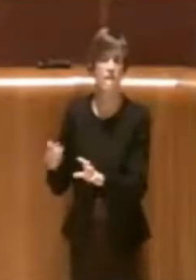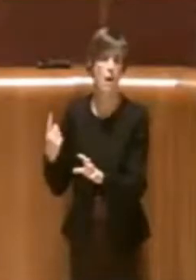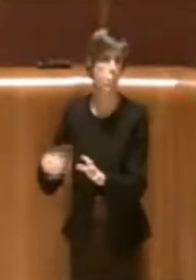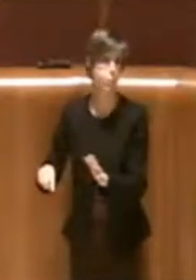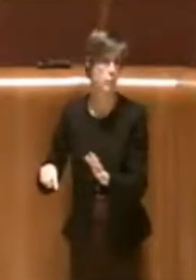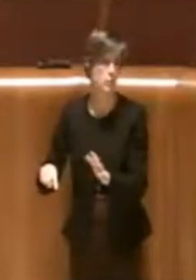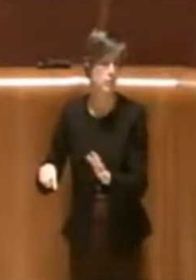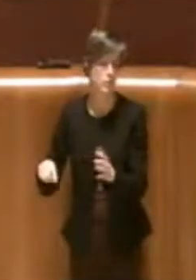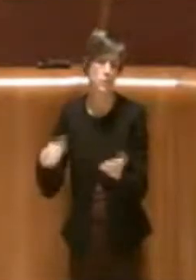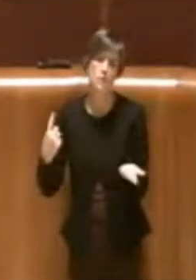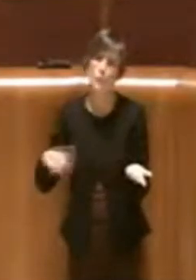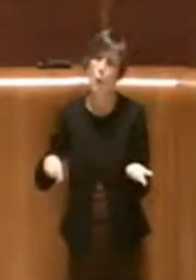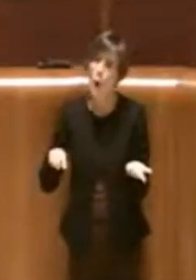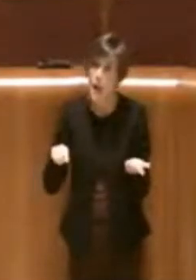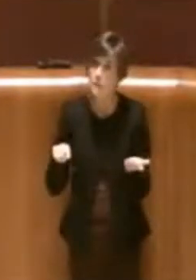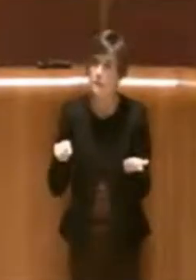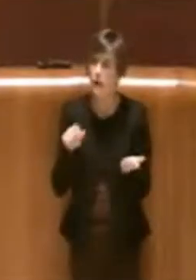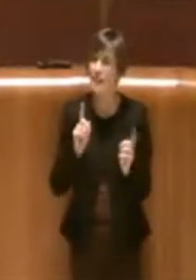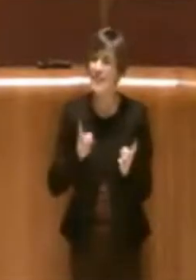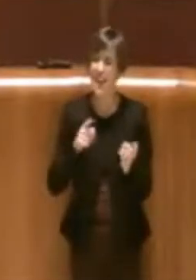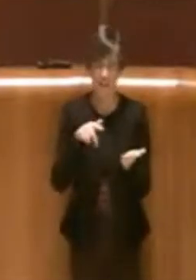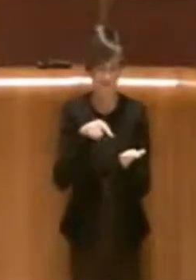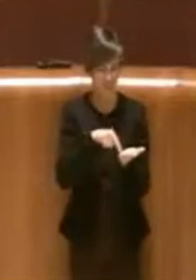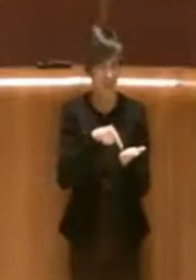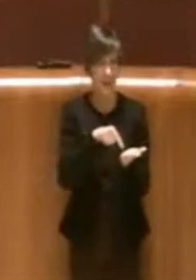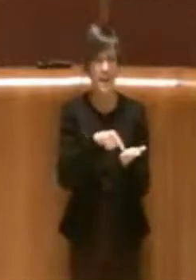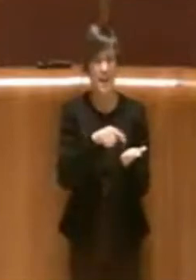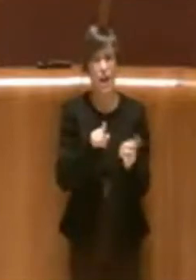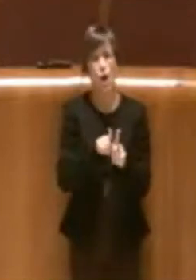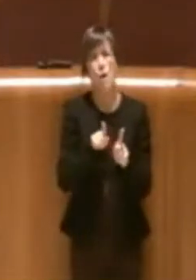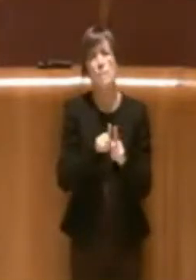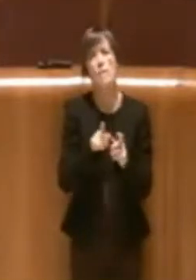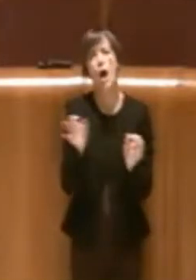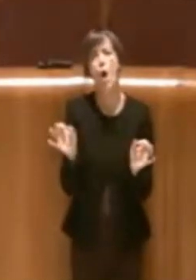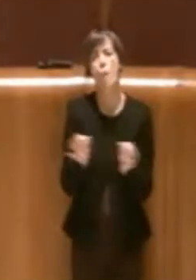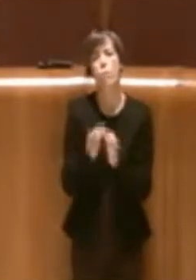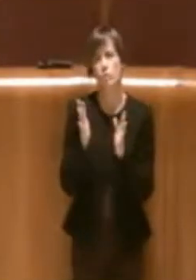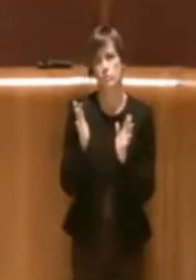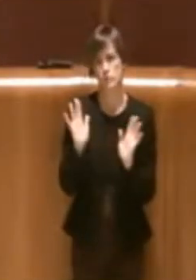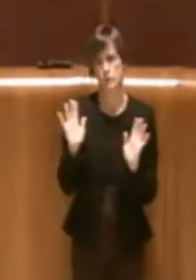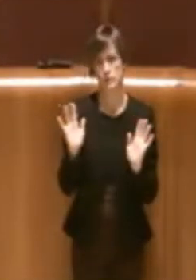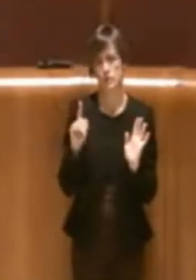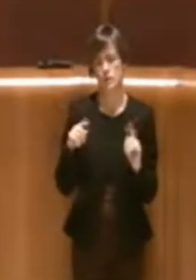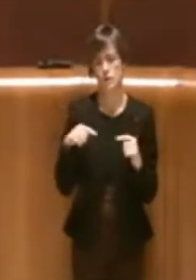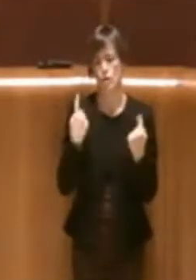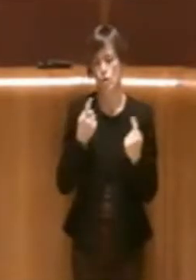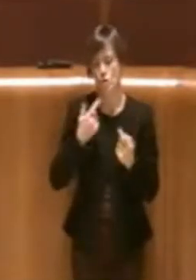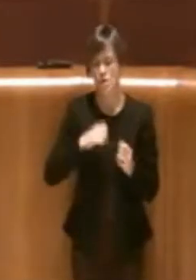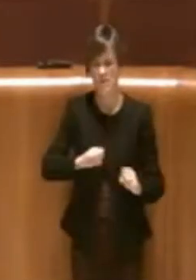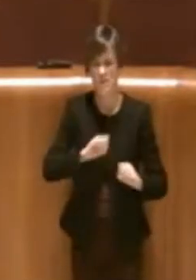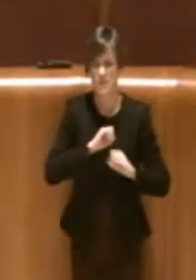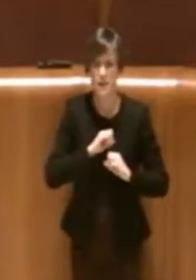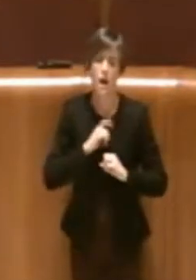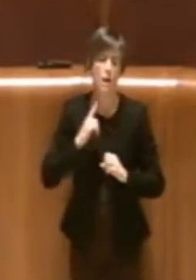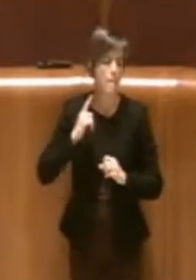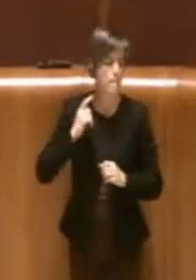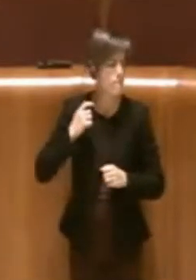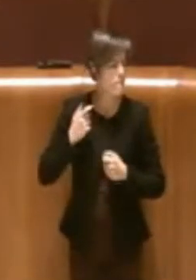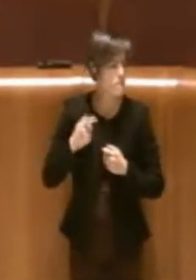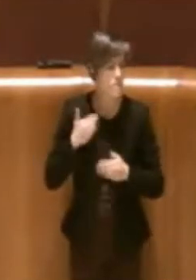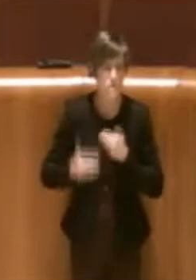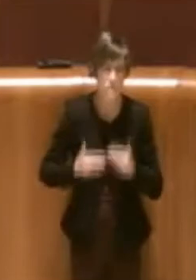un'opportunità. Per questo noi ci crediamo, come ho detto prima, la porteremo avanti con convinzione e